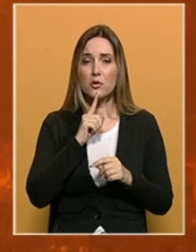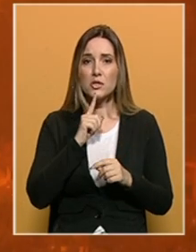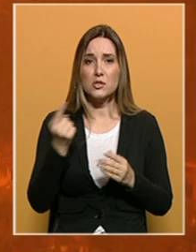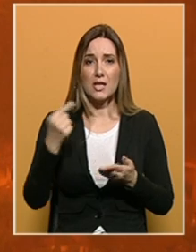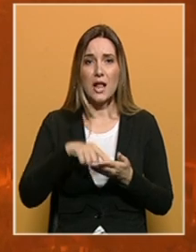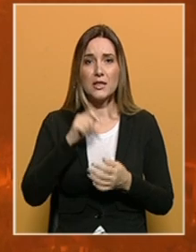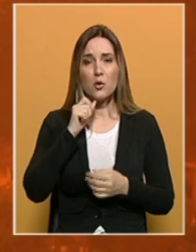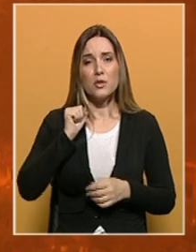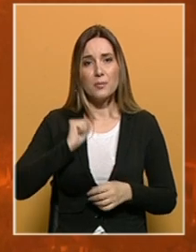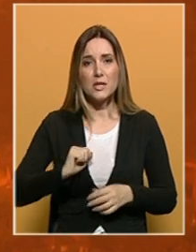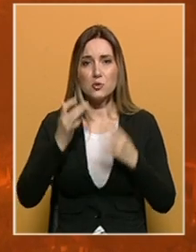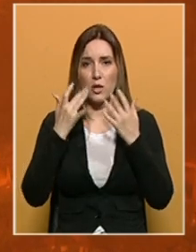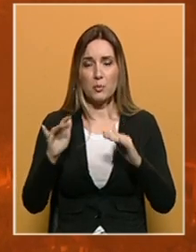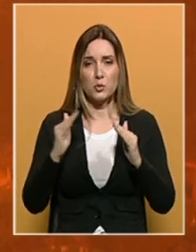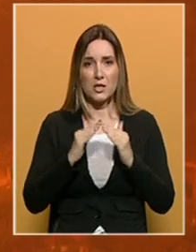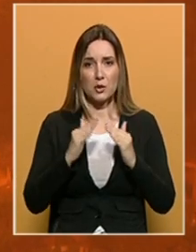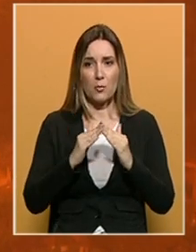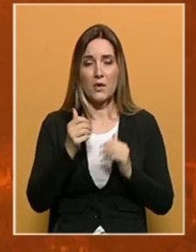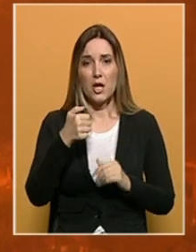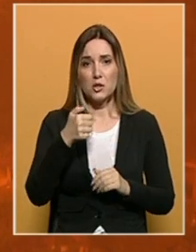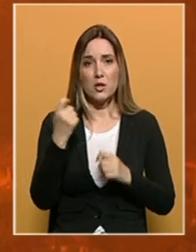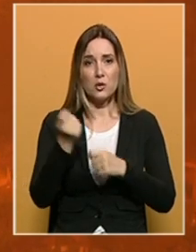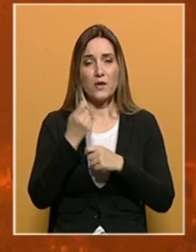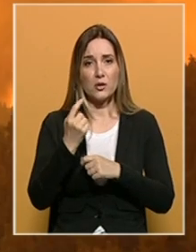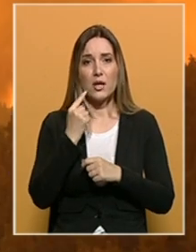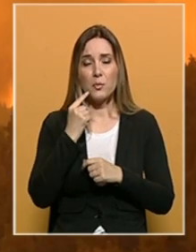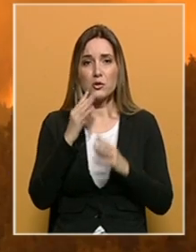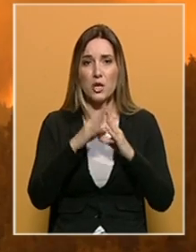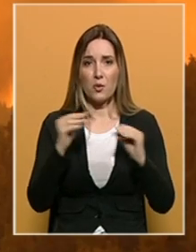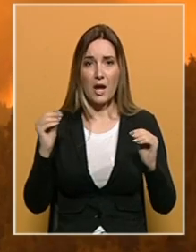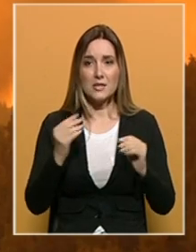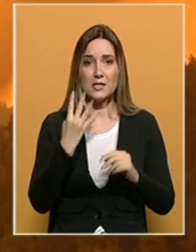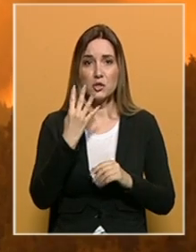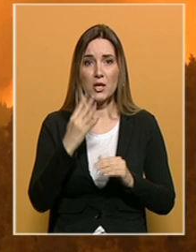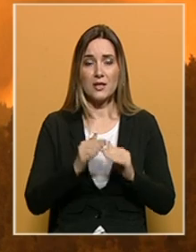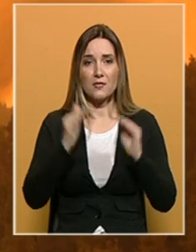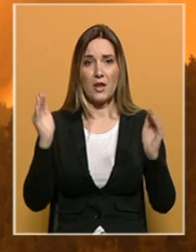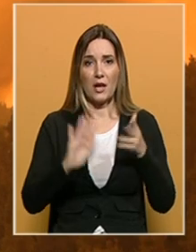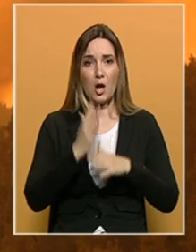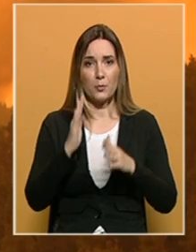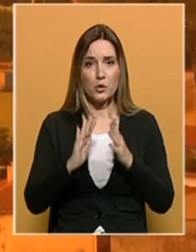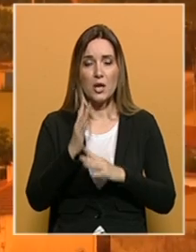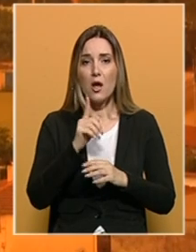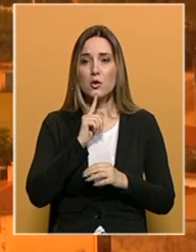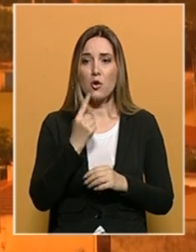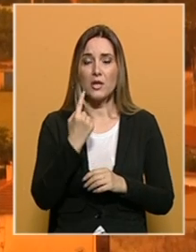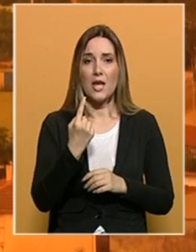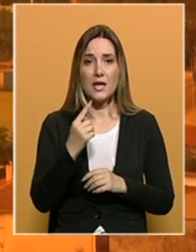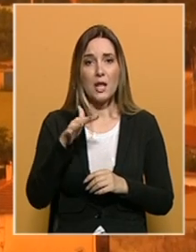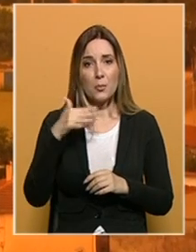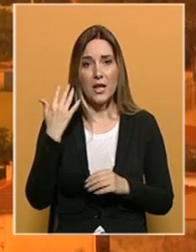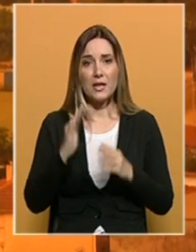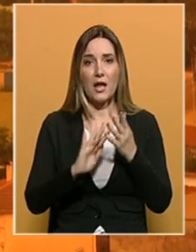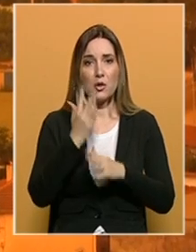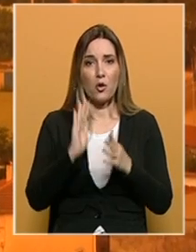hiljade ljudi prisilno napustile domove. Stotine vatrogasaca pokušavaju ugasiti četiri velika požara, od kojih je jedan pet dana